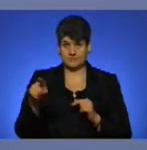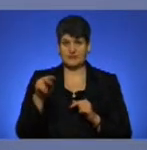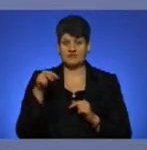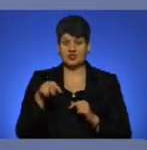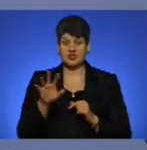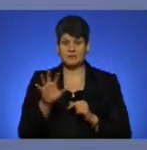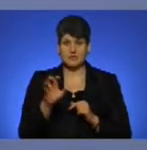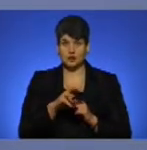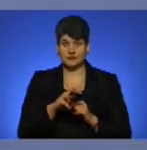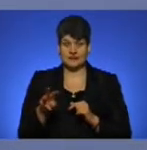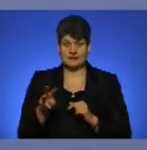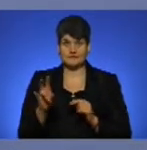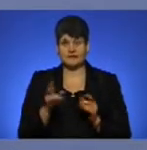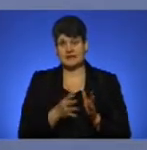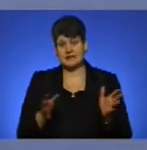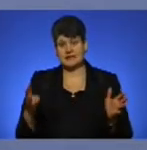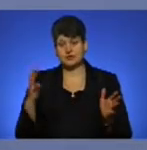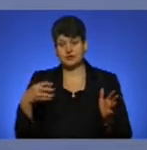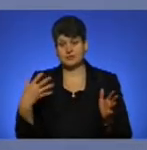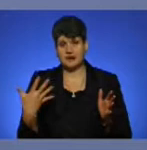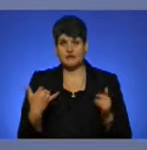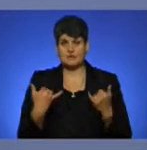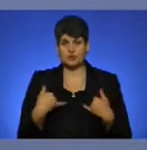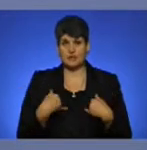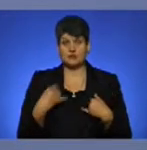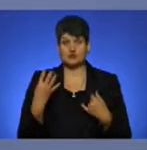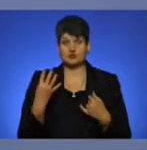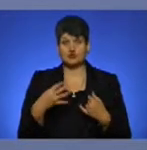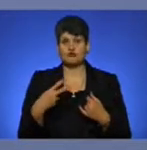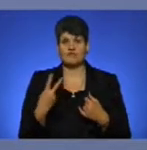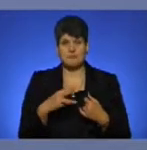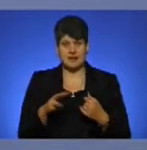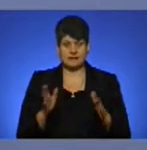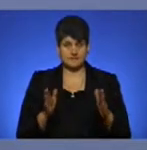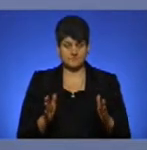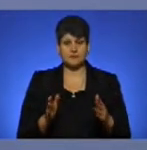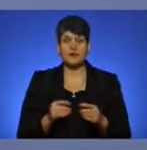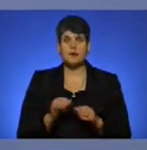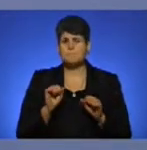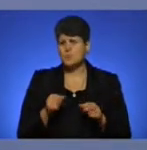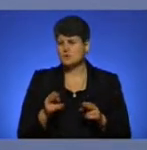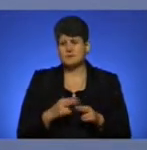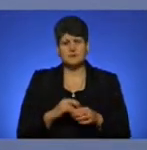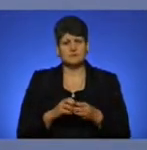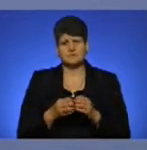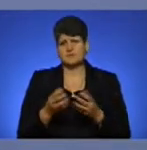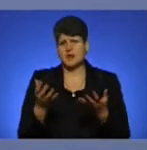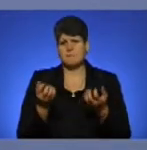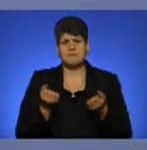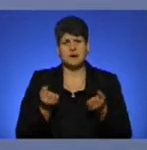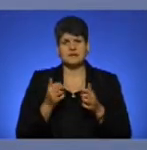метрів на 45, бо в нас зараз ширина 42 метри, можна безперешкодно приймати